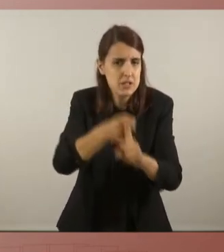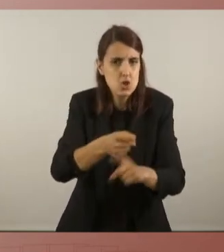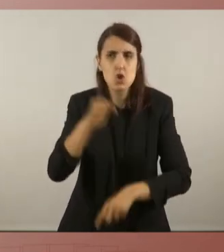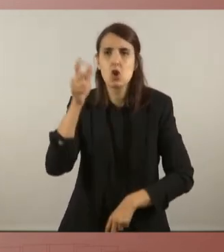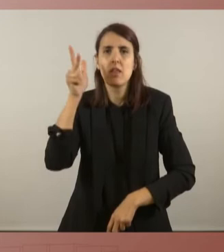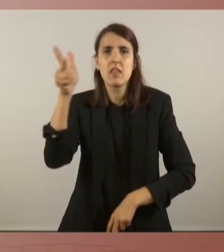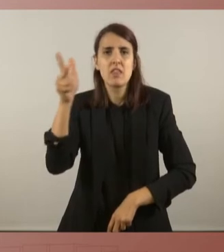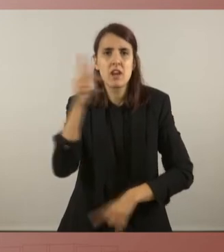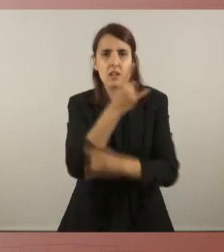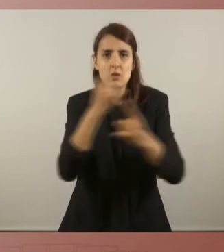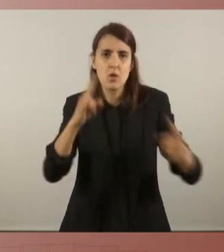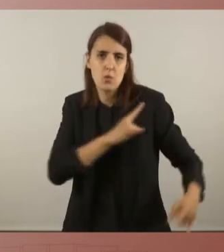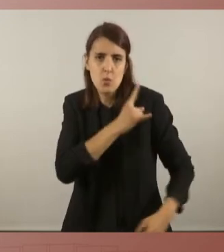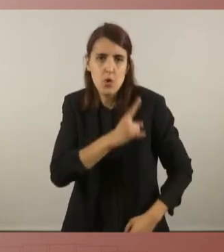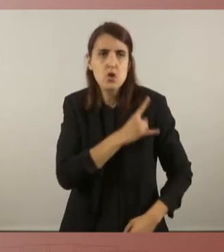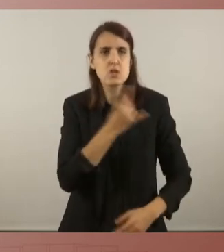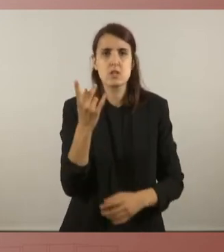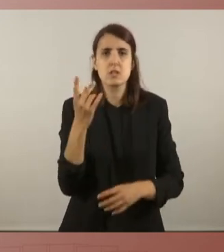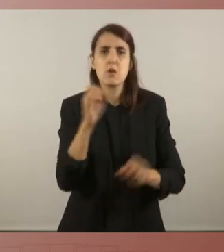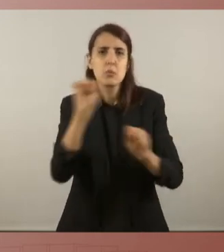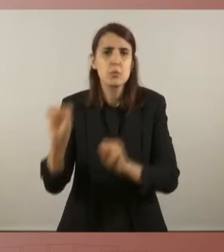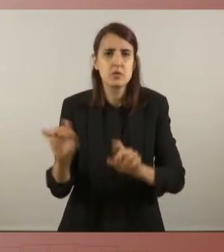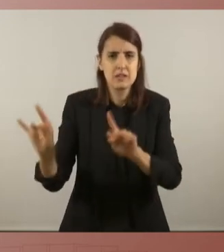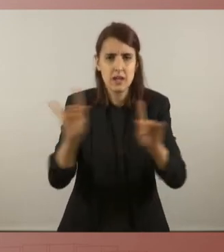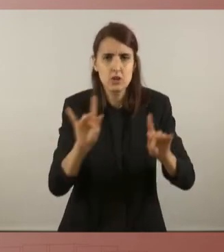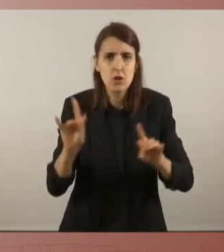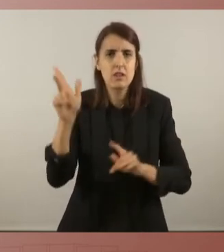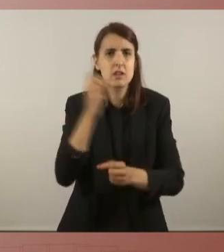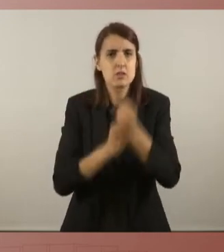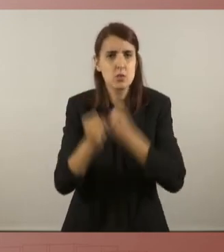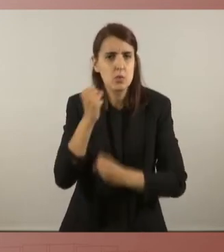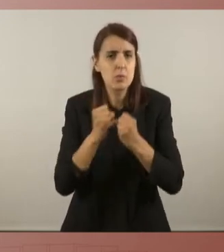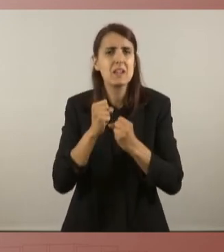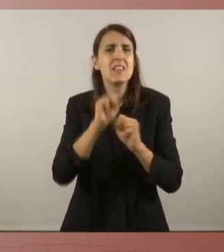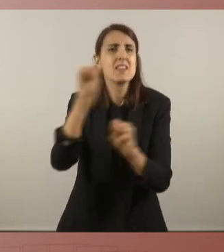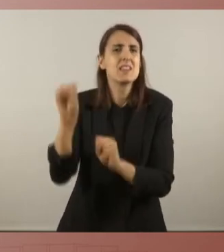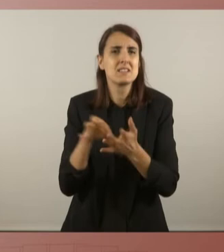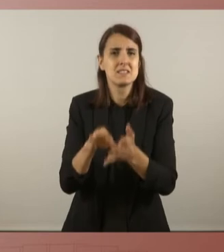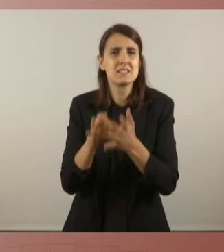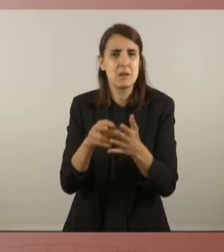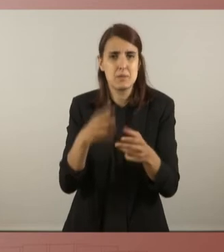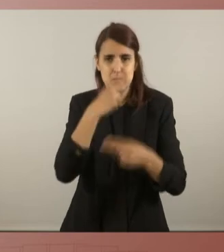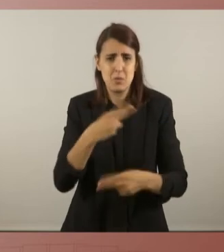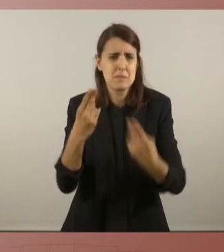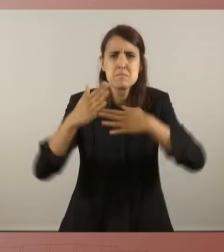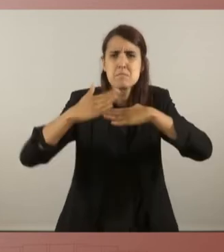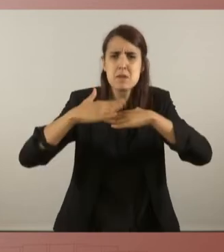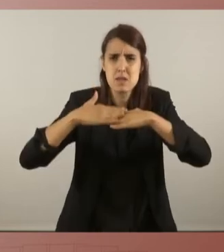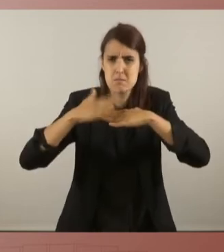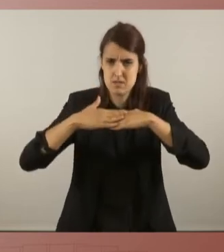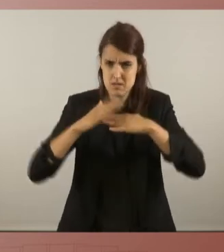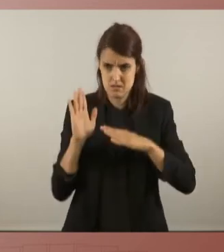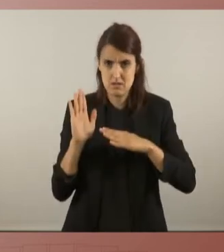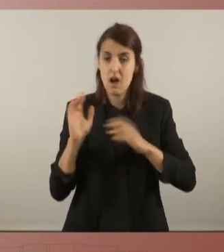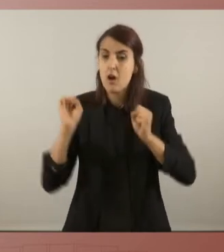ecològics, de la protecció del territori, dels drets socials, econòmics, de la defensa dels serveis públics, absolutament de mínims. I com que és de